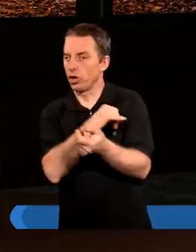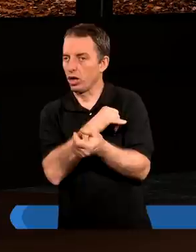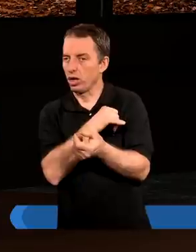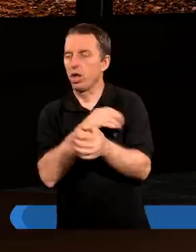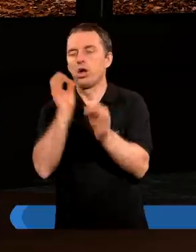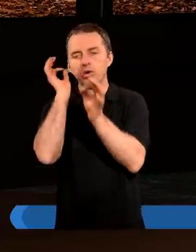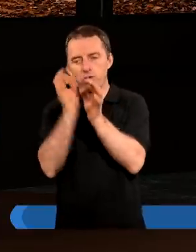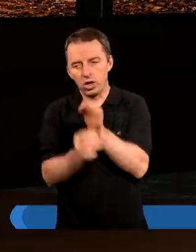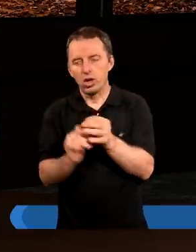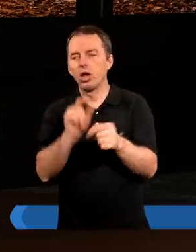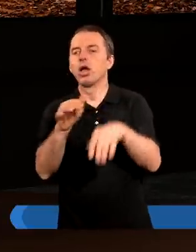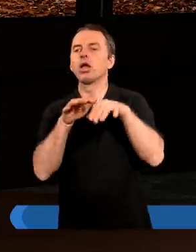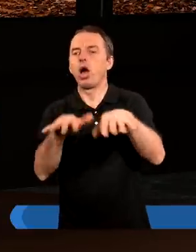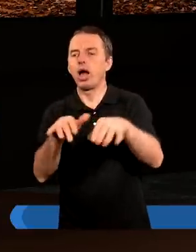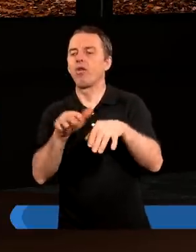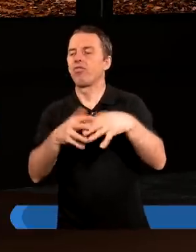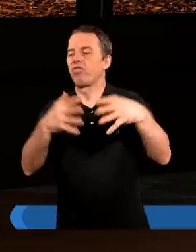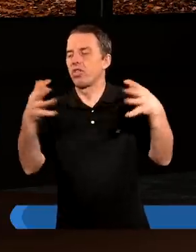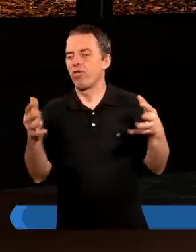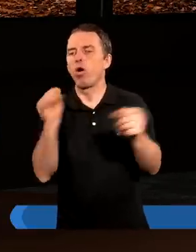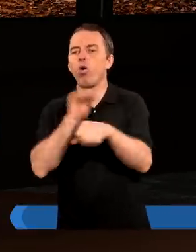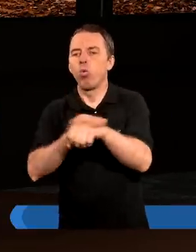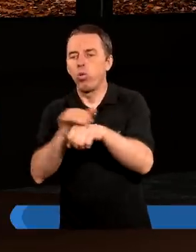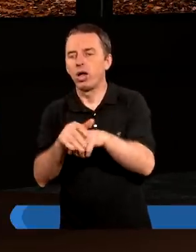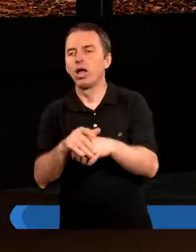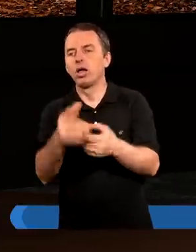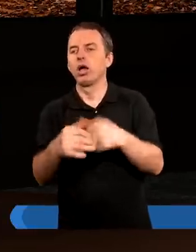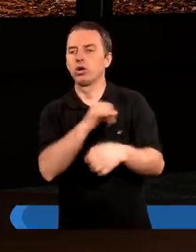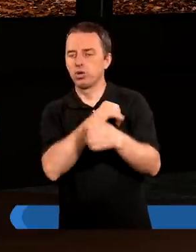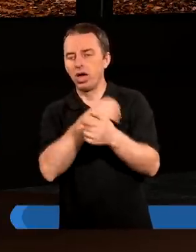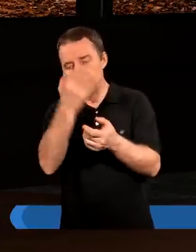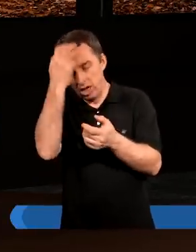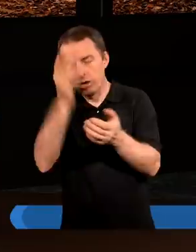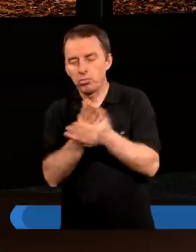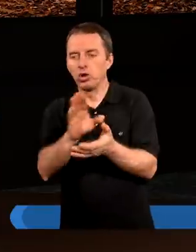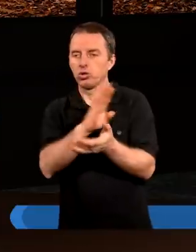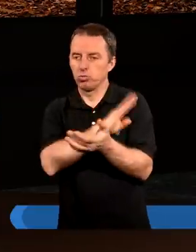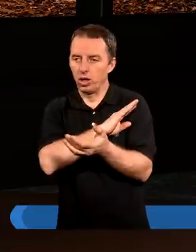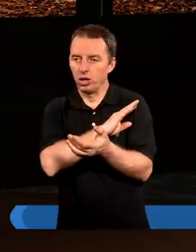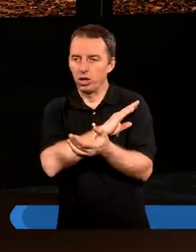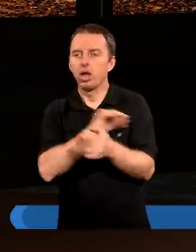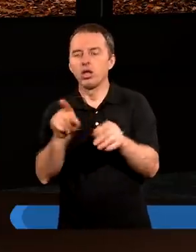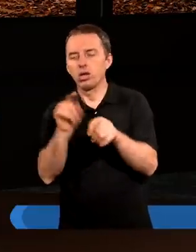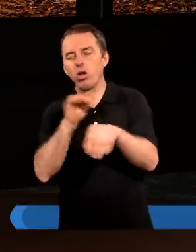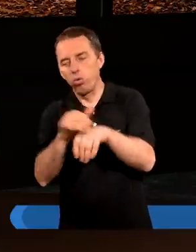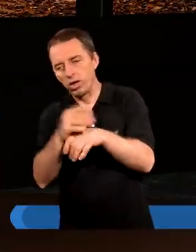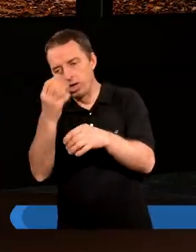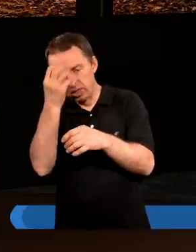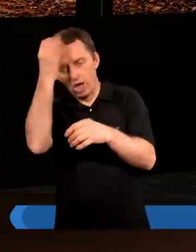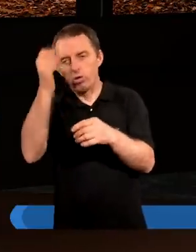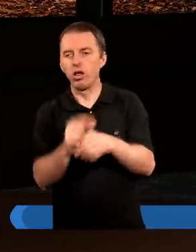szczególnie zaobfitowała łaska, aby jak grzech zakrólował przez śmierć, tak też łaska